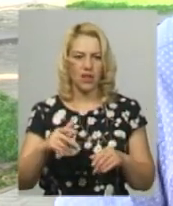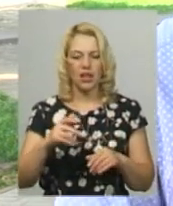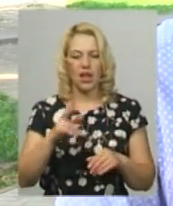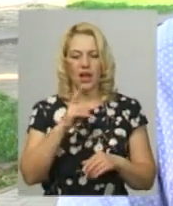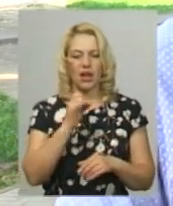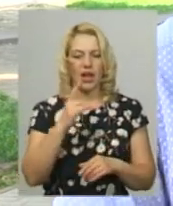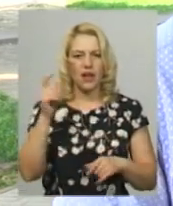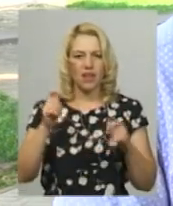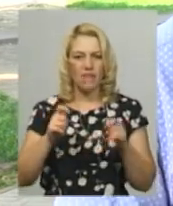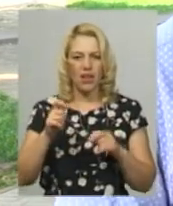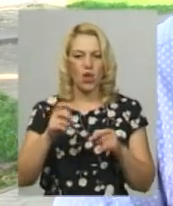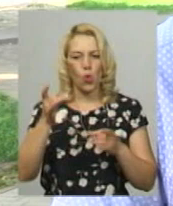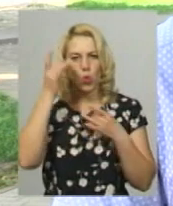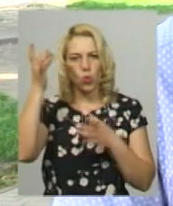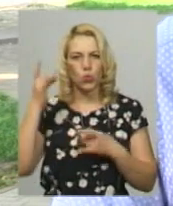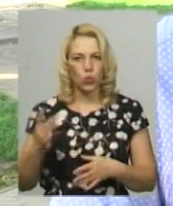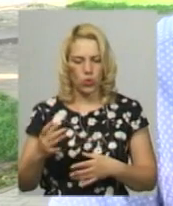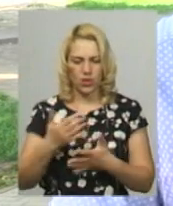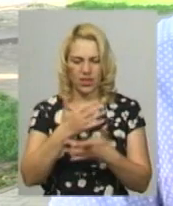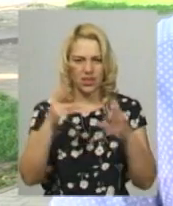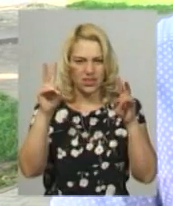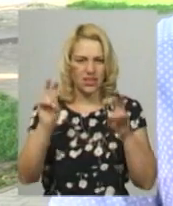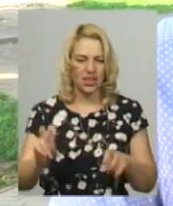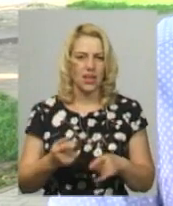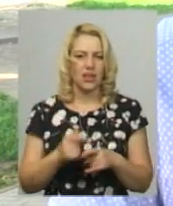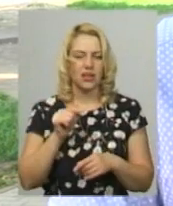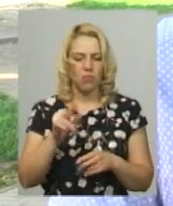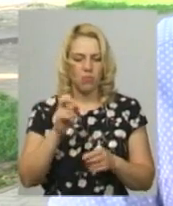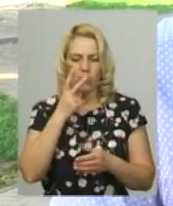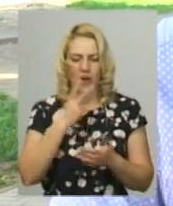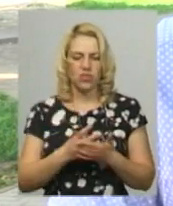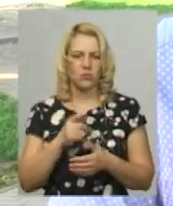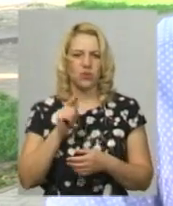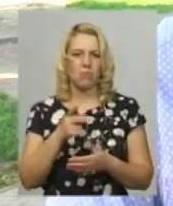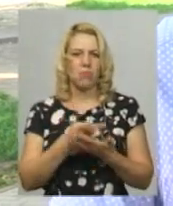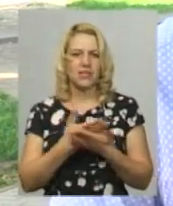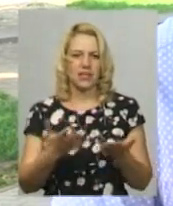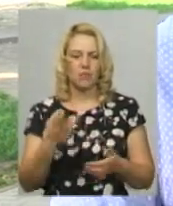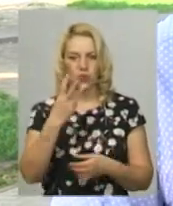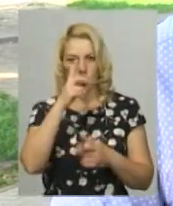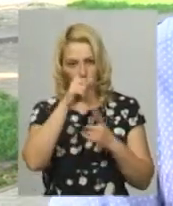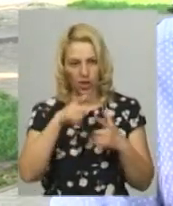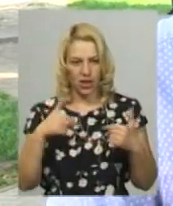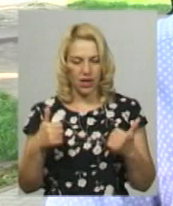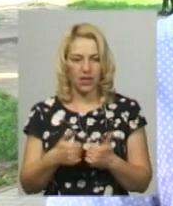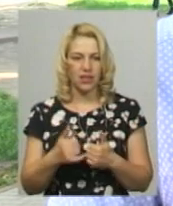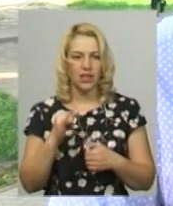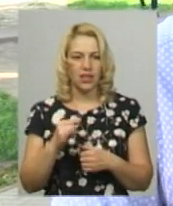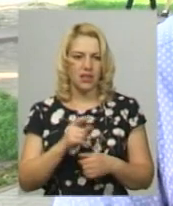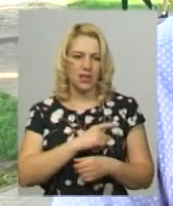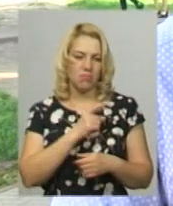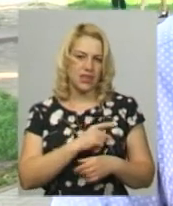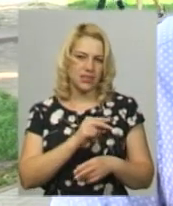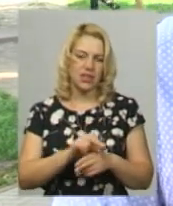також нова така форма концерту, де ми зможемо побачити по презентації трьох країн, і, відповідно, майстер